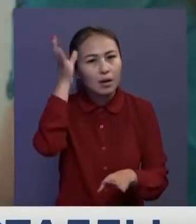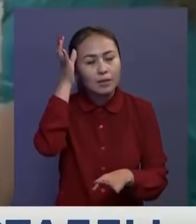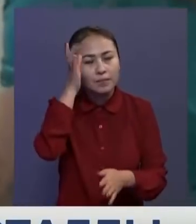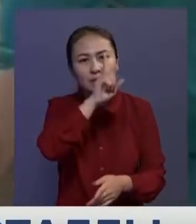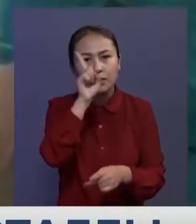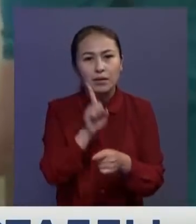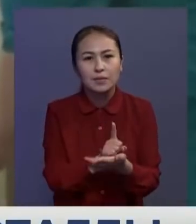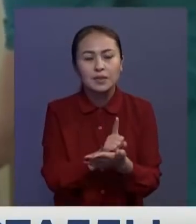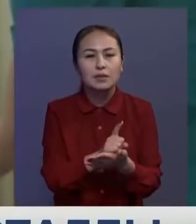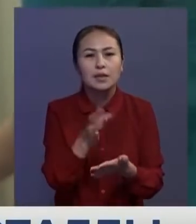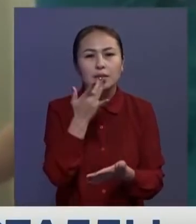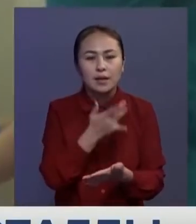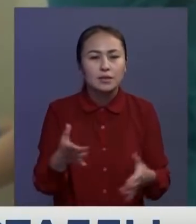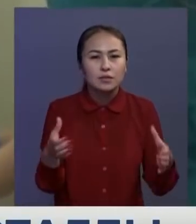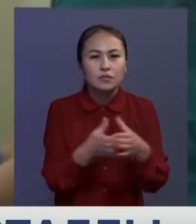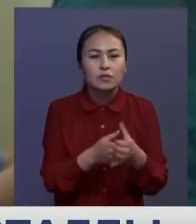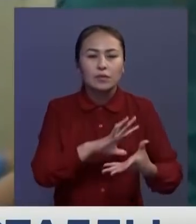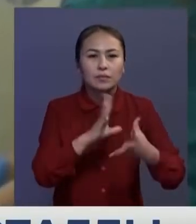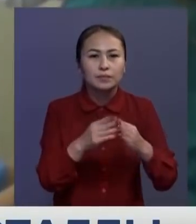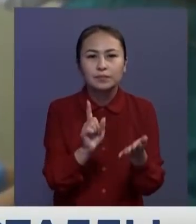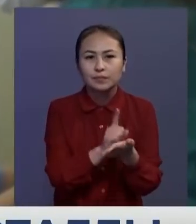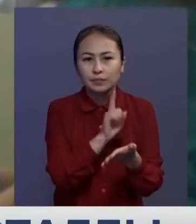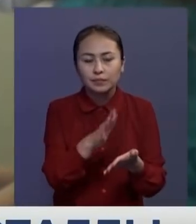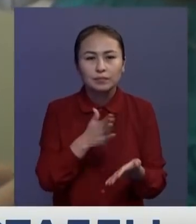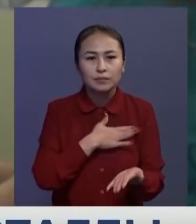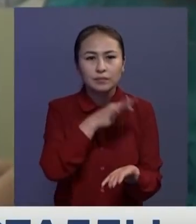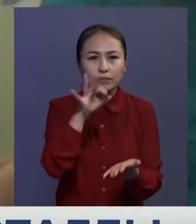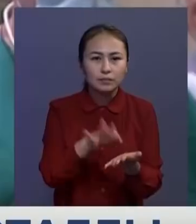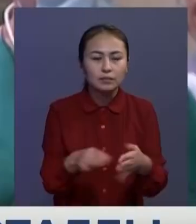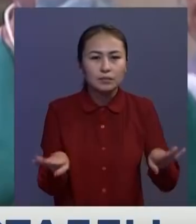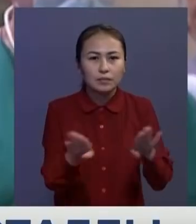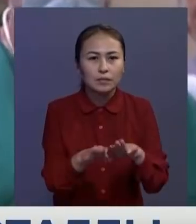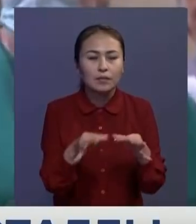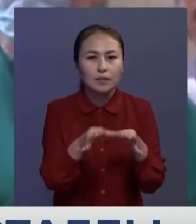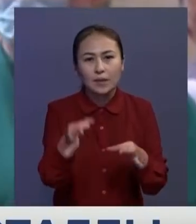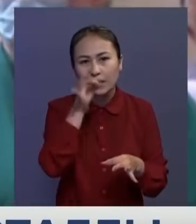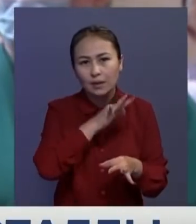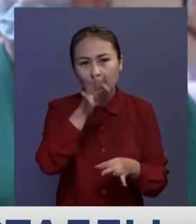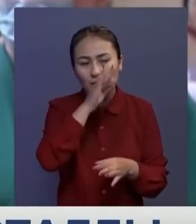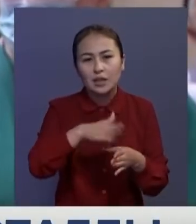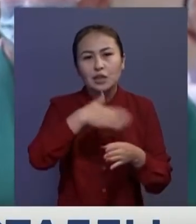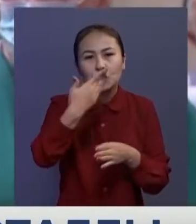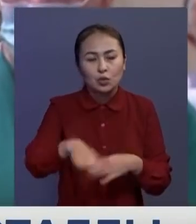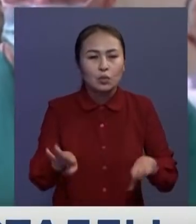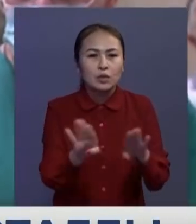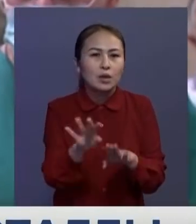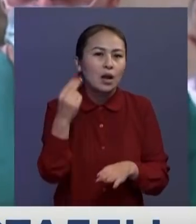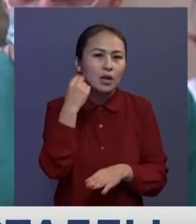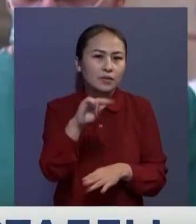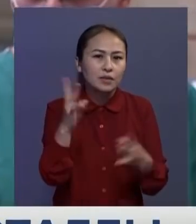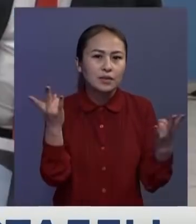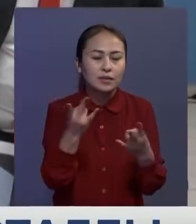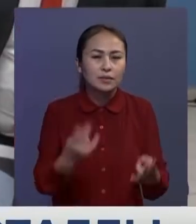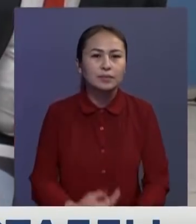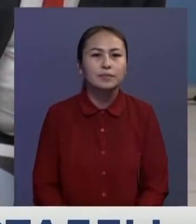талабы саяси күштер қысым жасамаса дейді. Ал мақсаты, дертке ғарсы дәріні кештеу болса да сапалы етіп шығару.